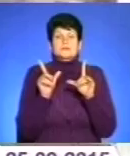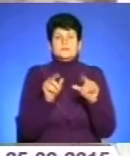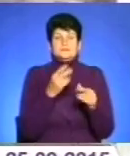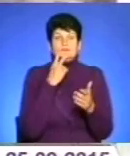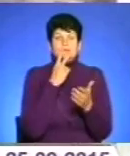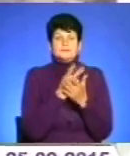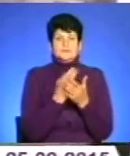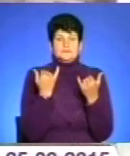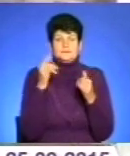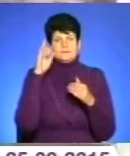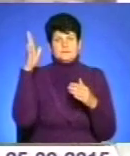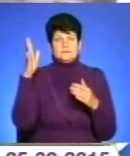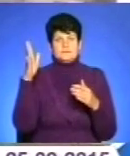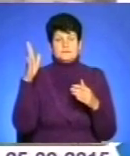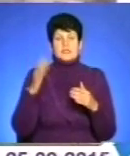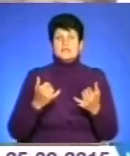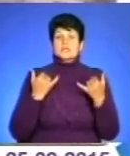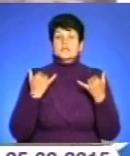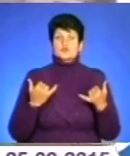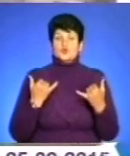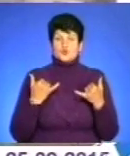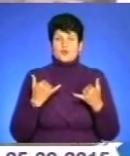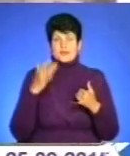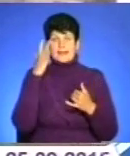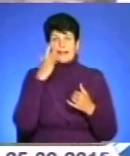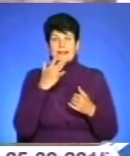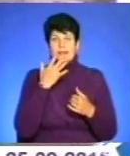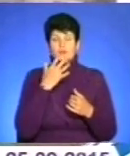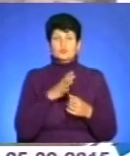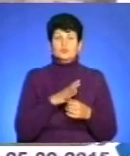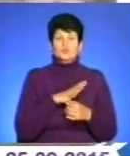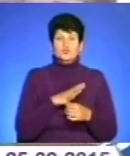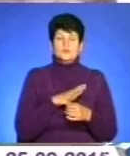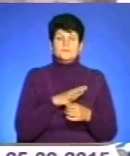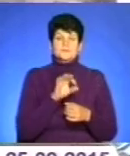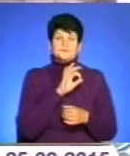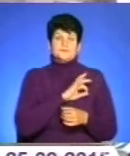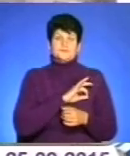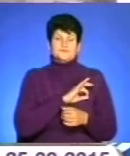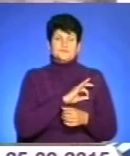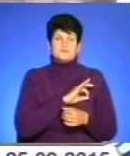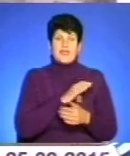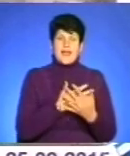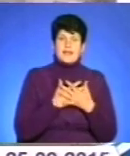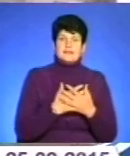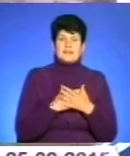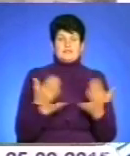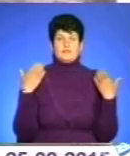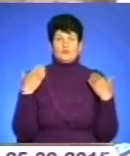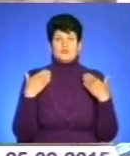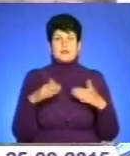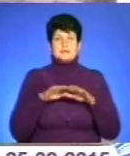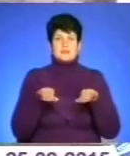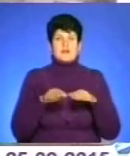найбільшою популярністю нині? У нас сьогоднішній літом, як правило, це користується активний відпочинок сплави по